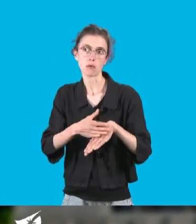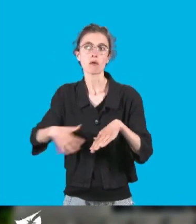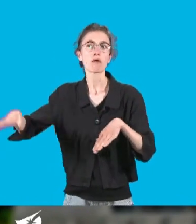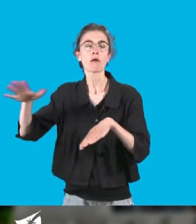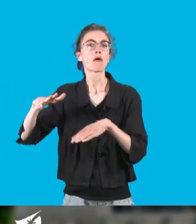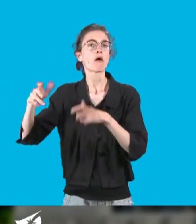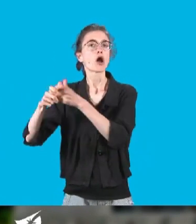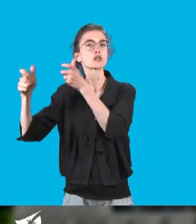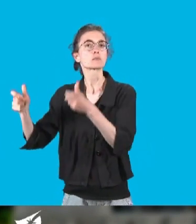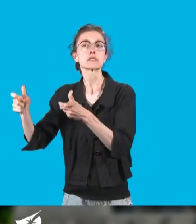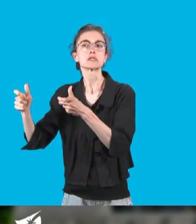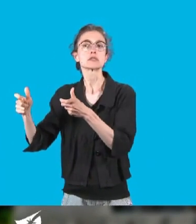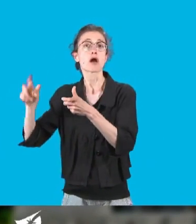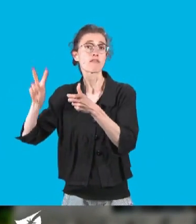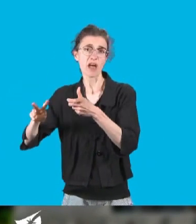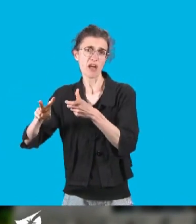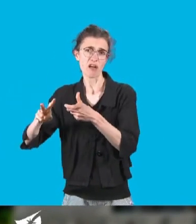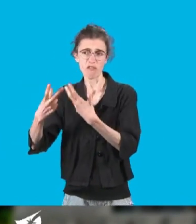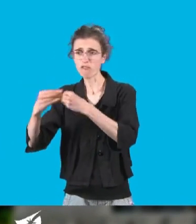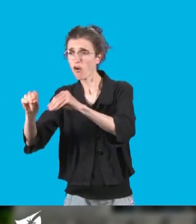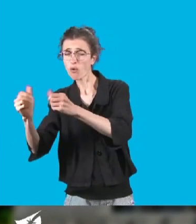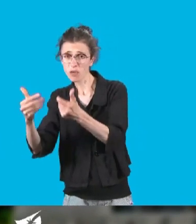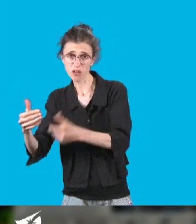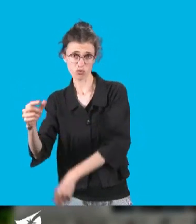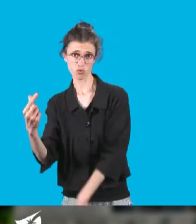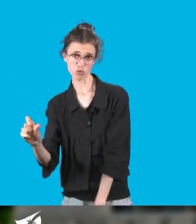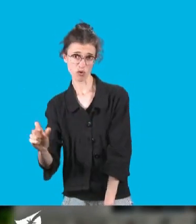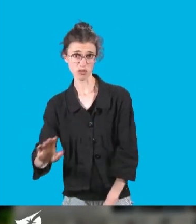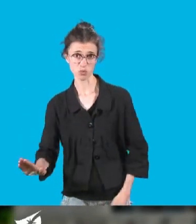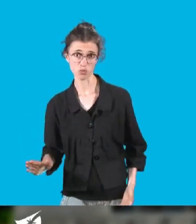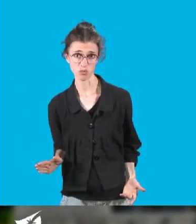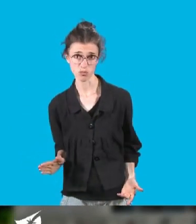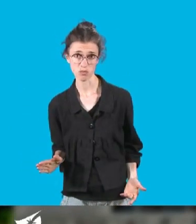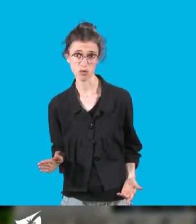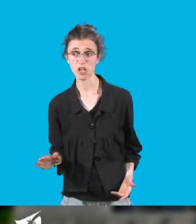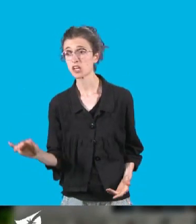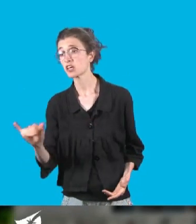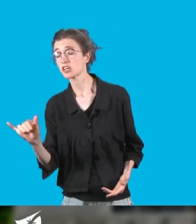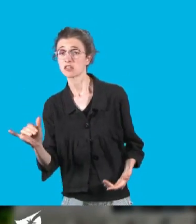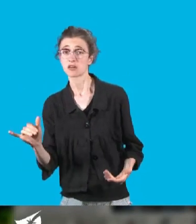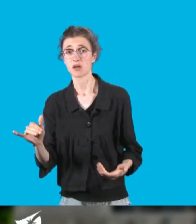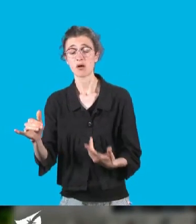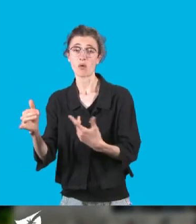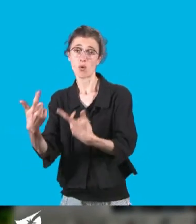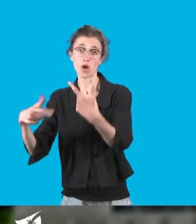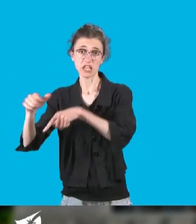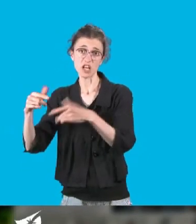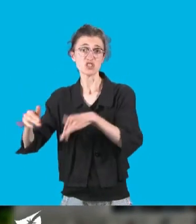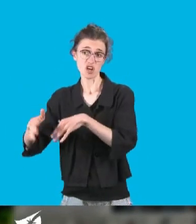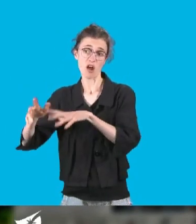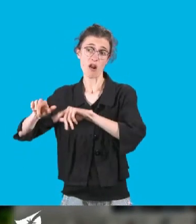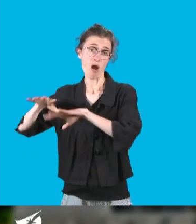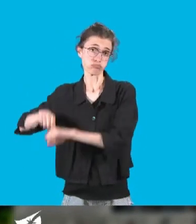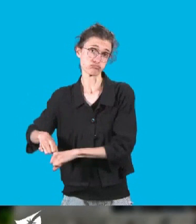Et seuls 15% d'entre eux vont à des locataires occupants. La question des ventes de logements